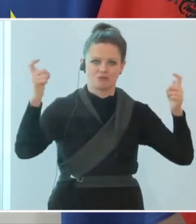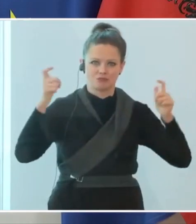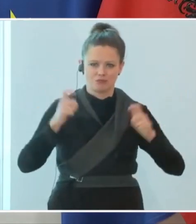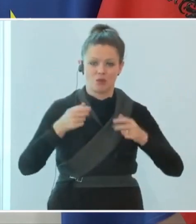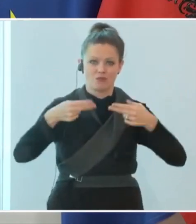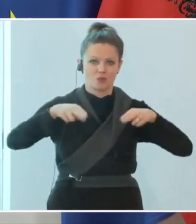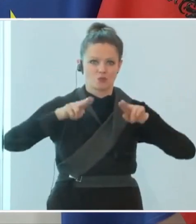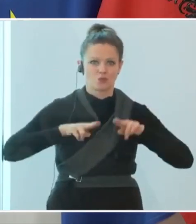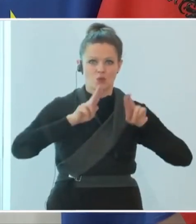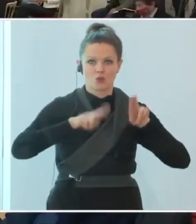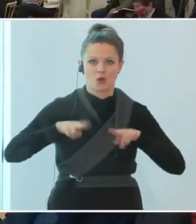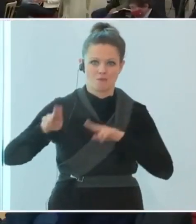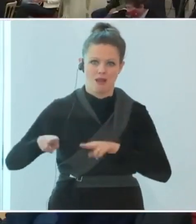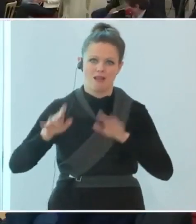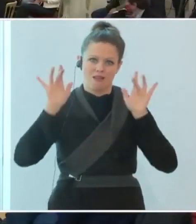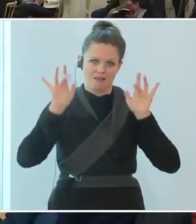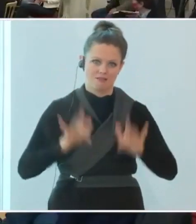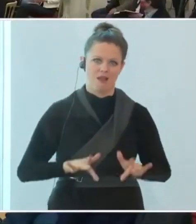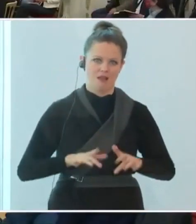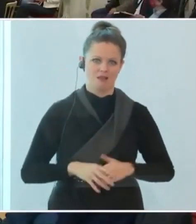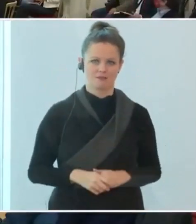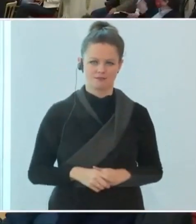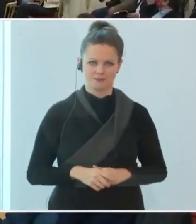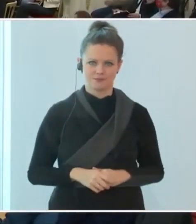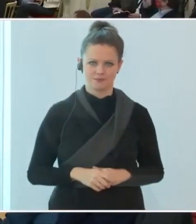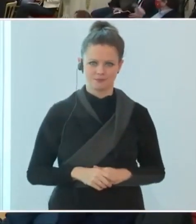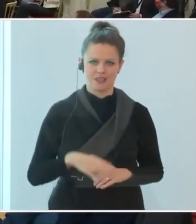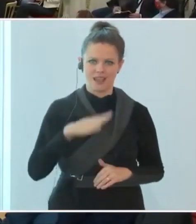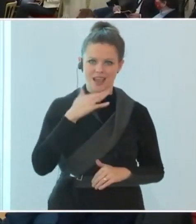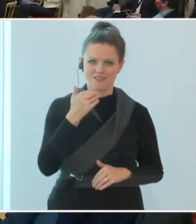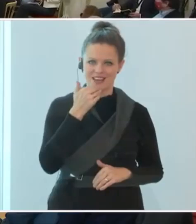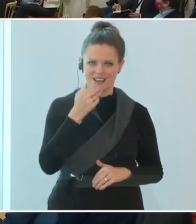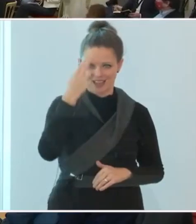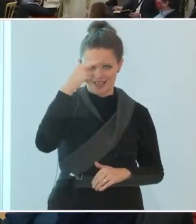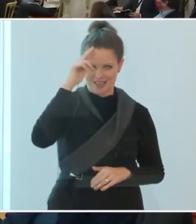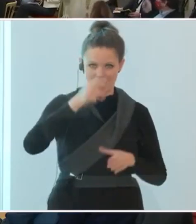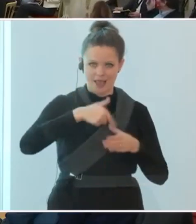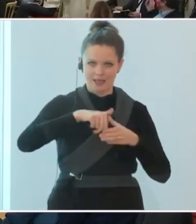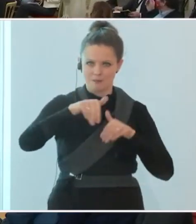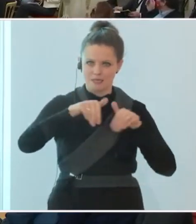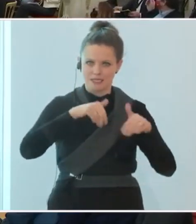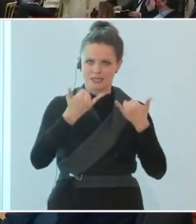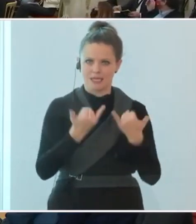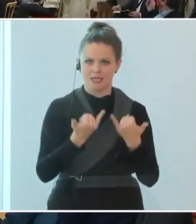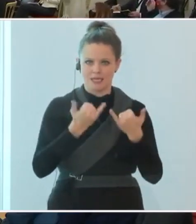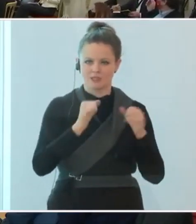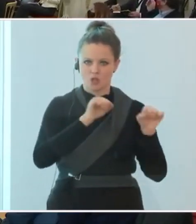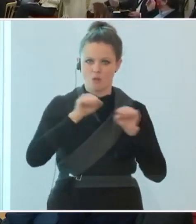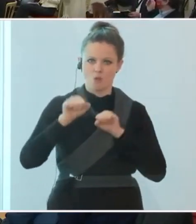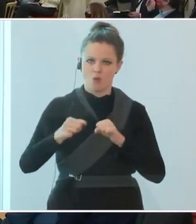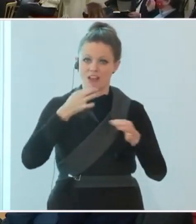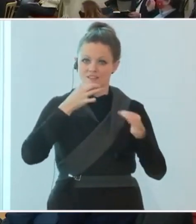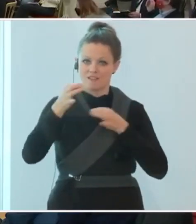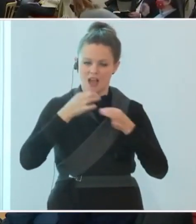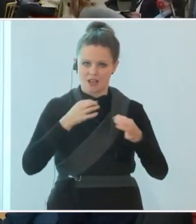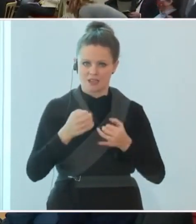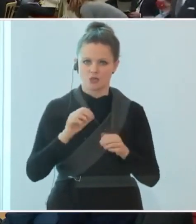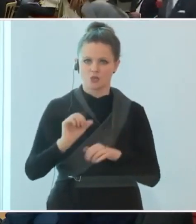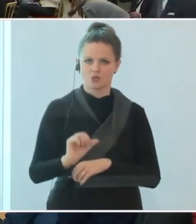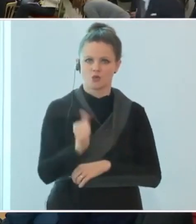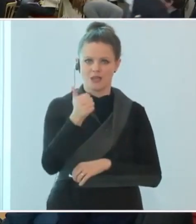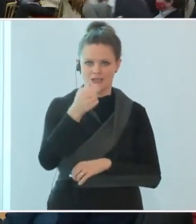zurückzukehren. Vielen Dank, Herr Innenminister. Wir kommen nun zu den Fragen. Erste Frage, ORF, Herr Stacher, bitte.